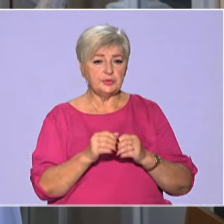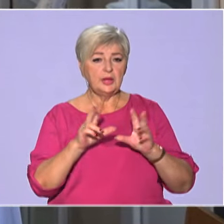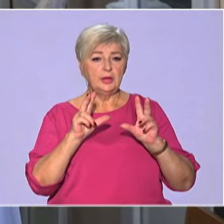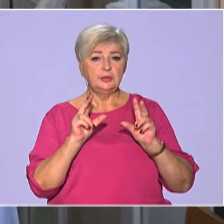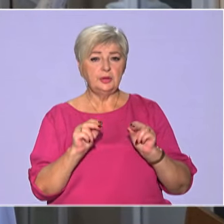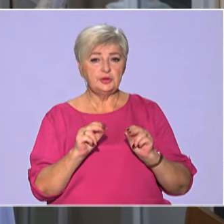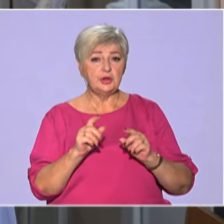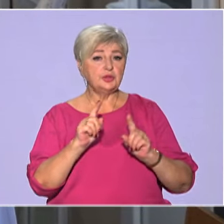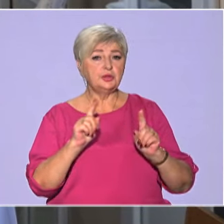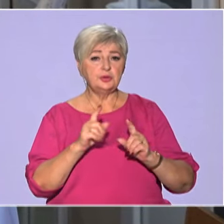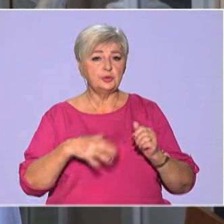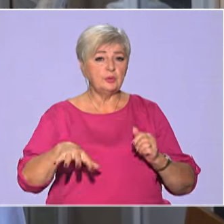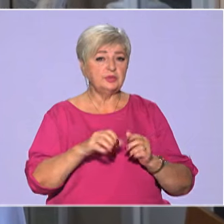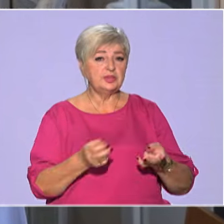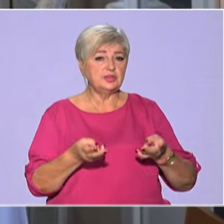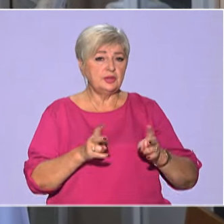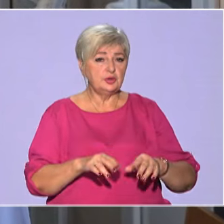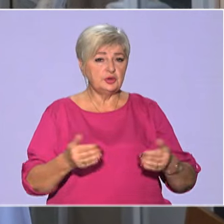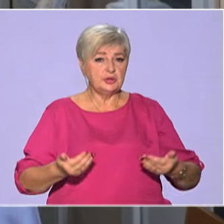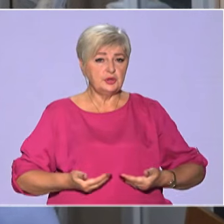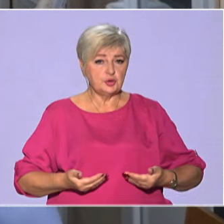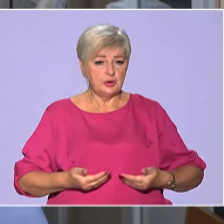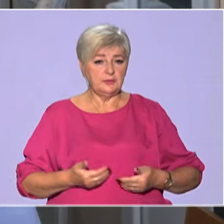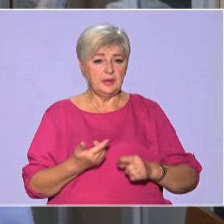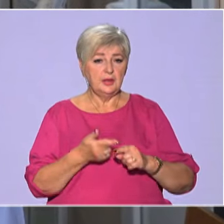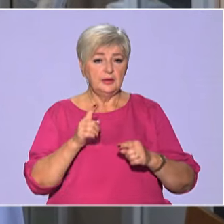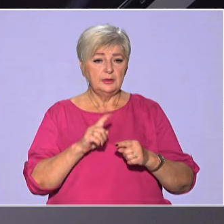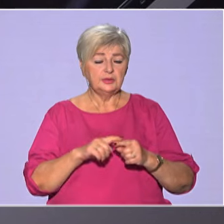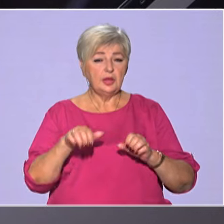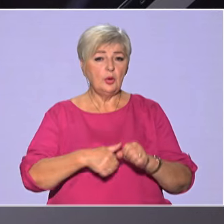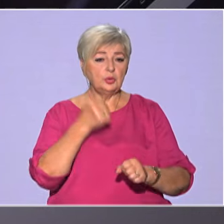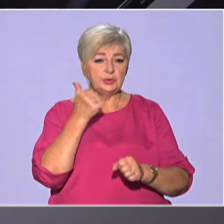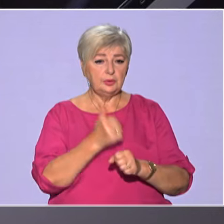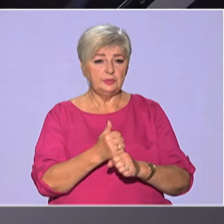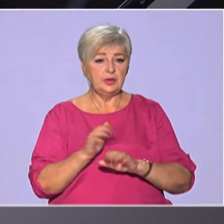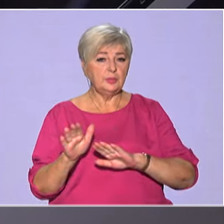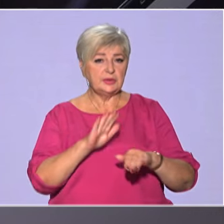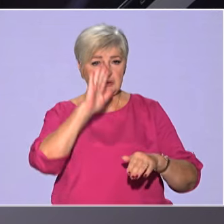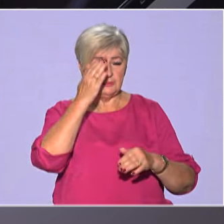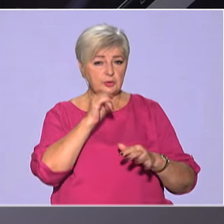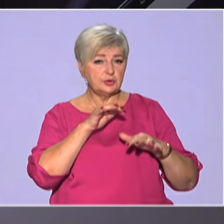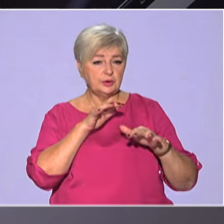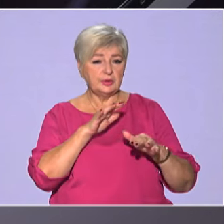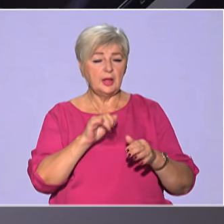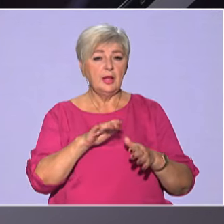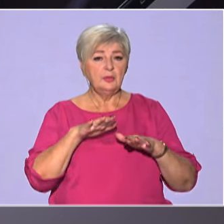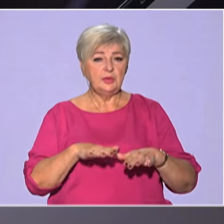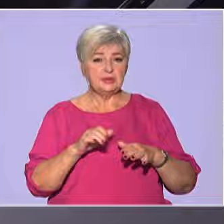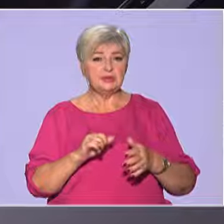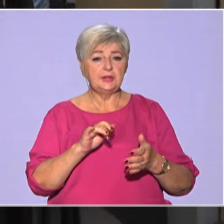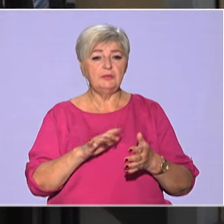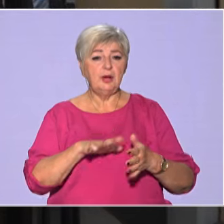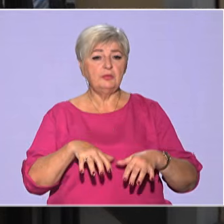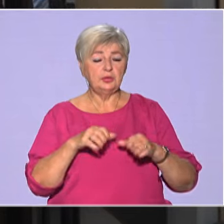що всі зостали живі. Це основне. Після ворожої атаки місцева влада Кам'янського,